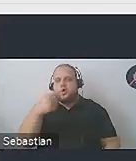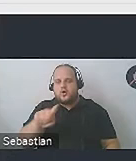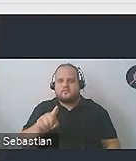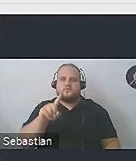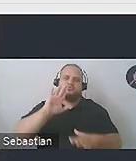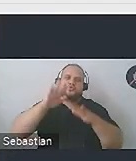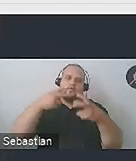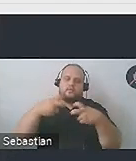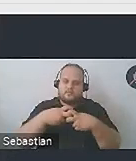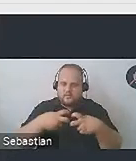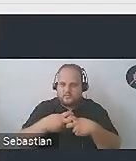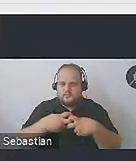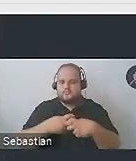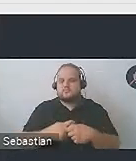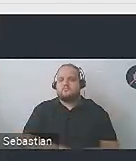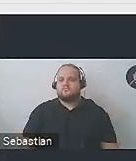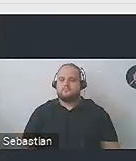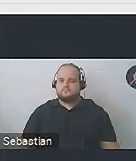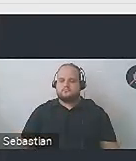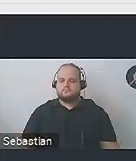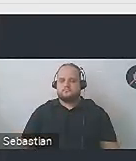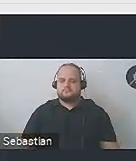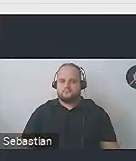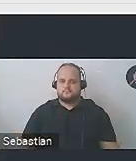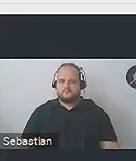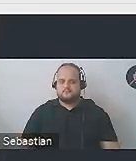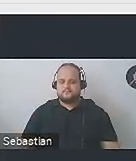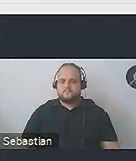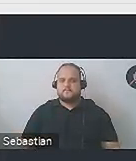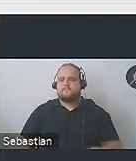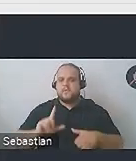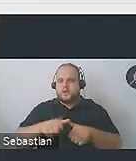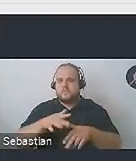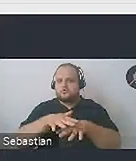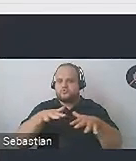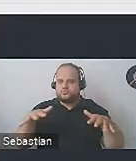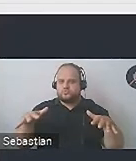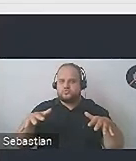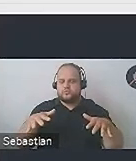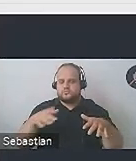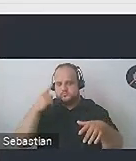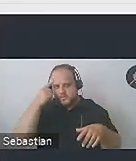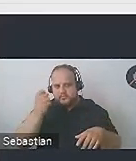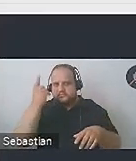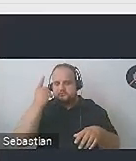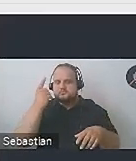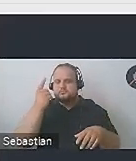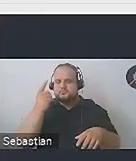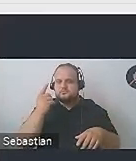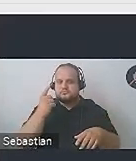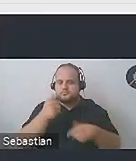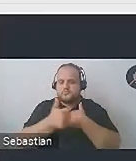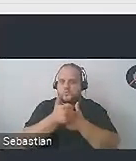internetowej. Więc wiadomo, one są ograniczone w swoim zakresie, ale bardzo dużo tych pomysłów z